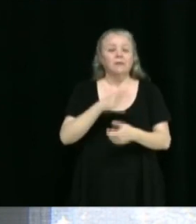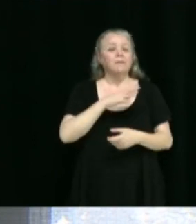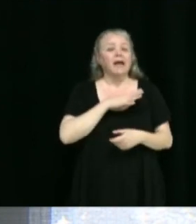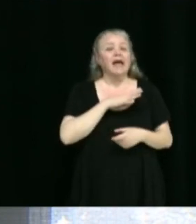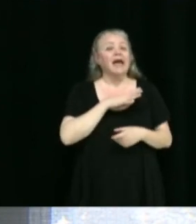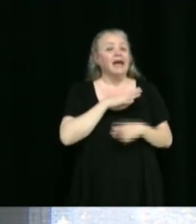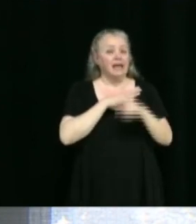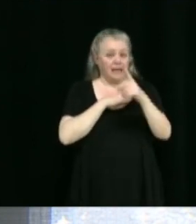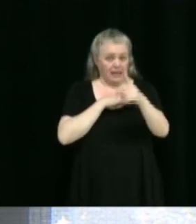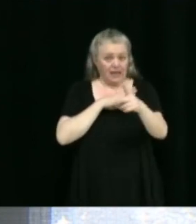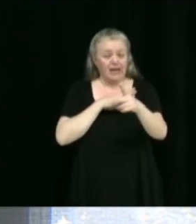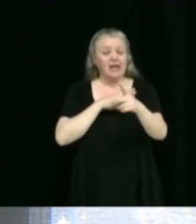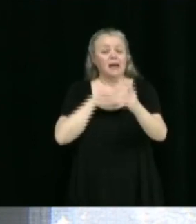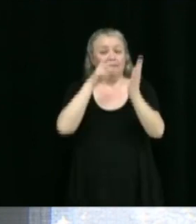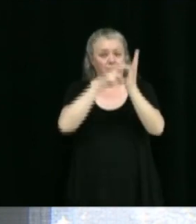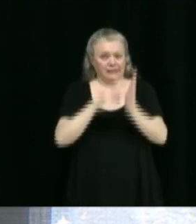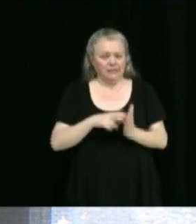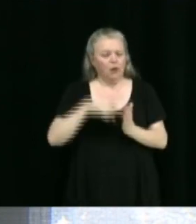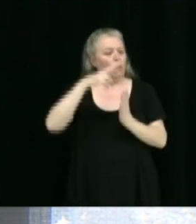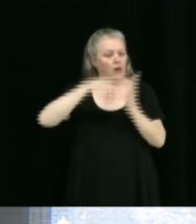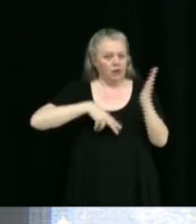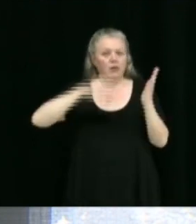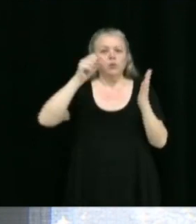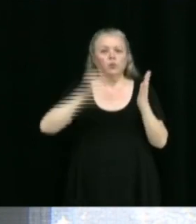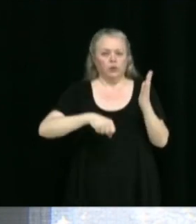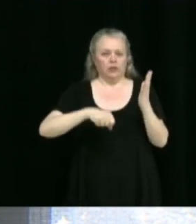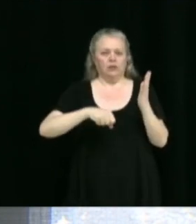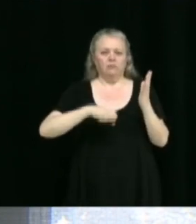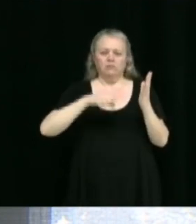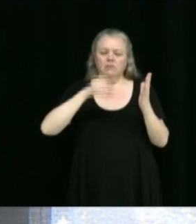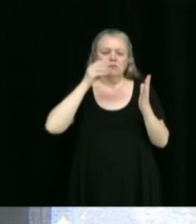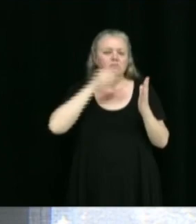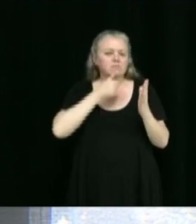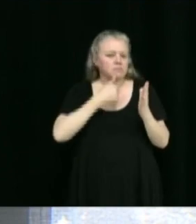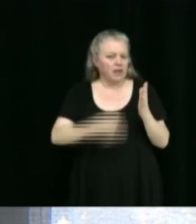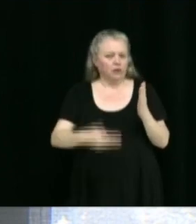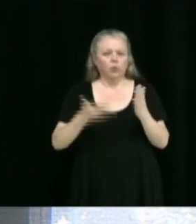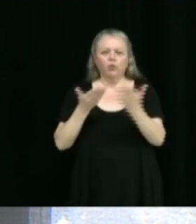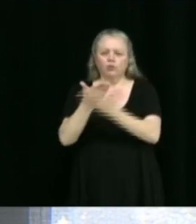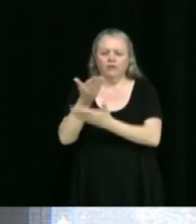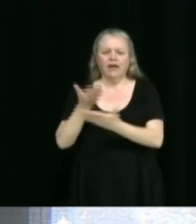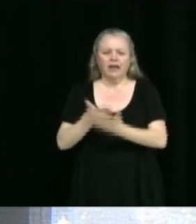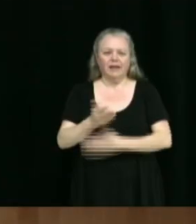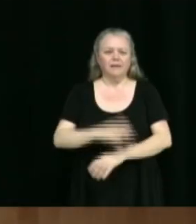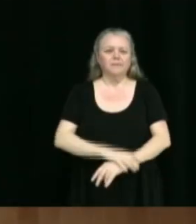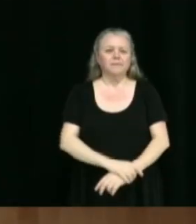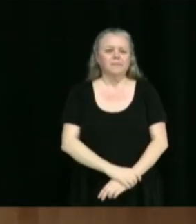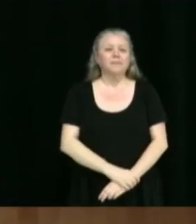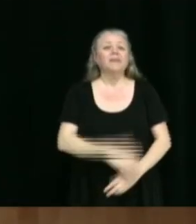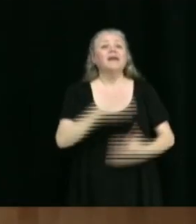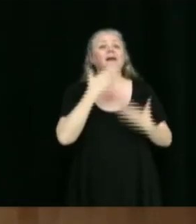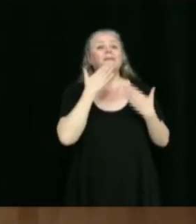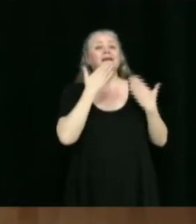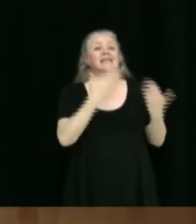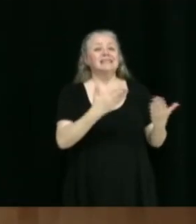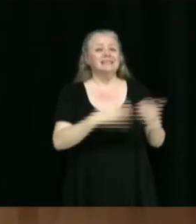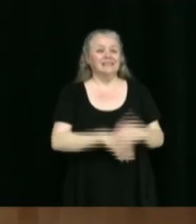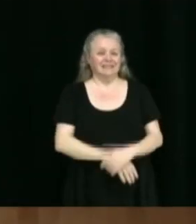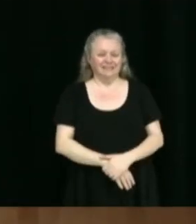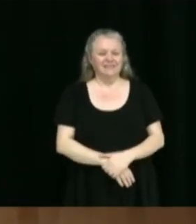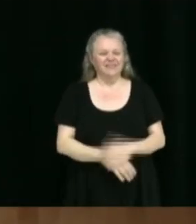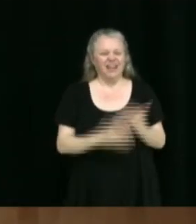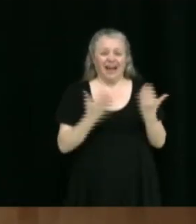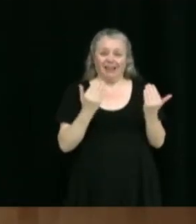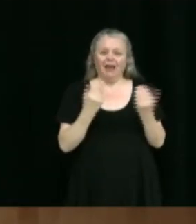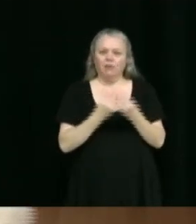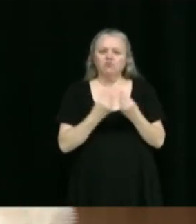va prendre bonne note de la pétition puis vous revenir rapidement avec des pistes de solution. Merci. Les attentes sont très grandes.